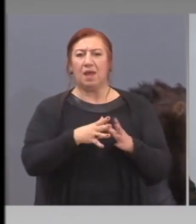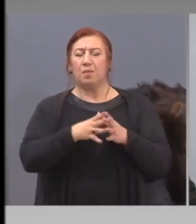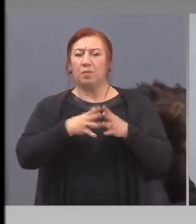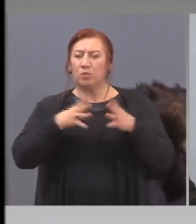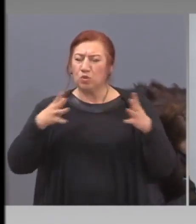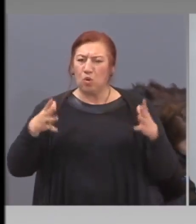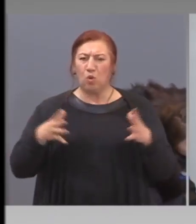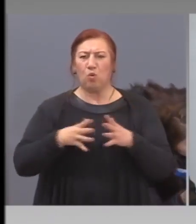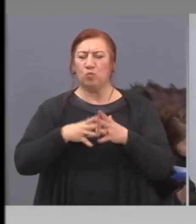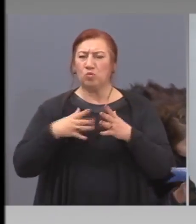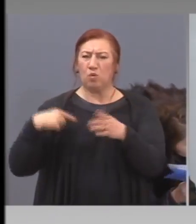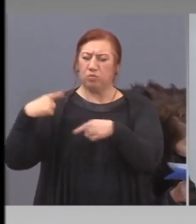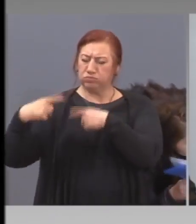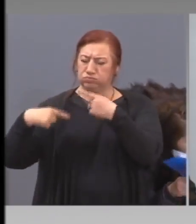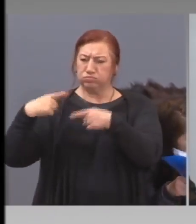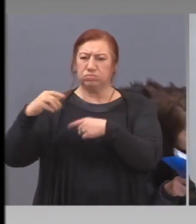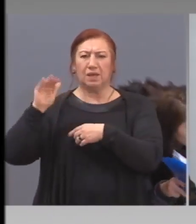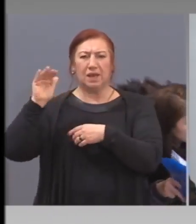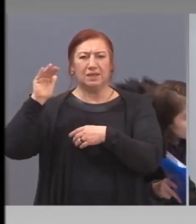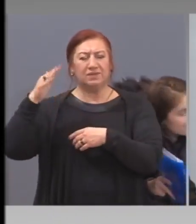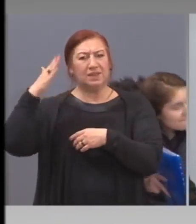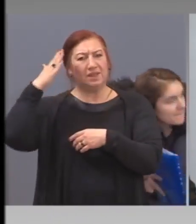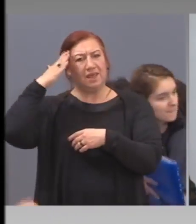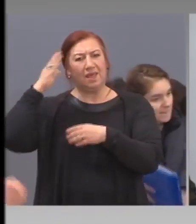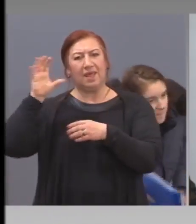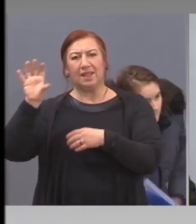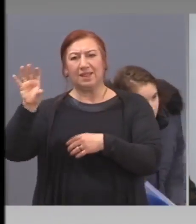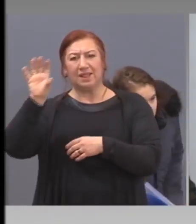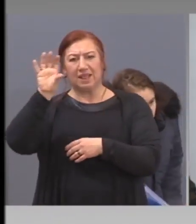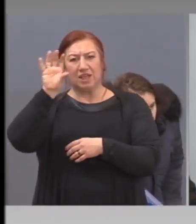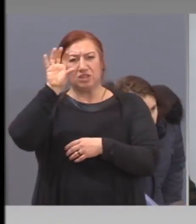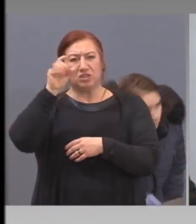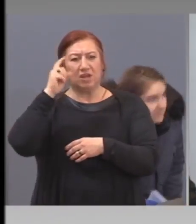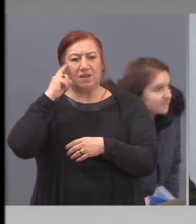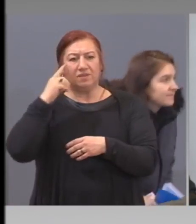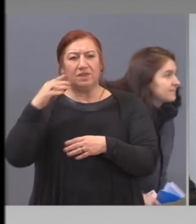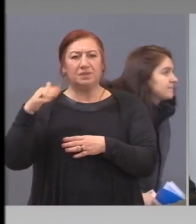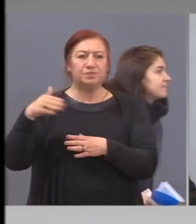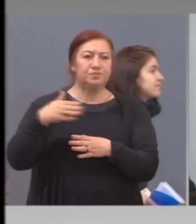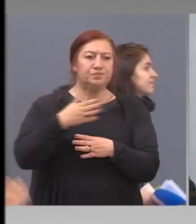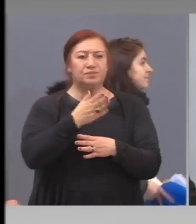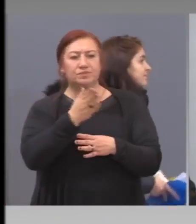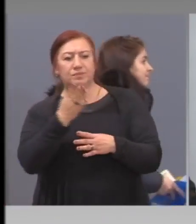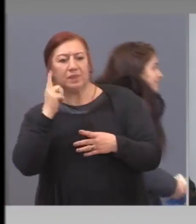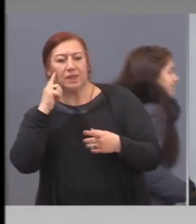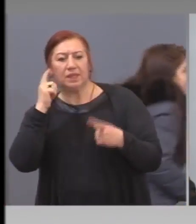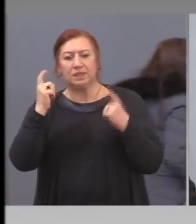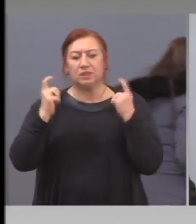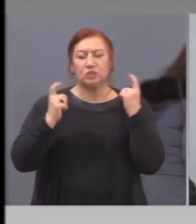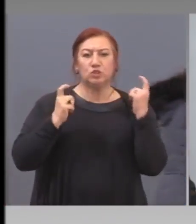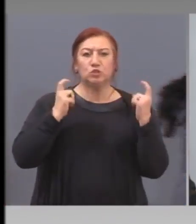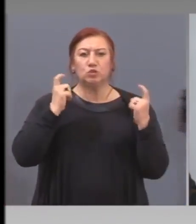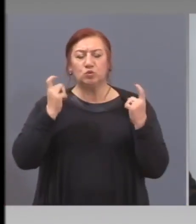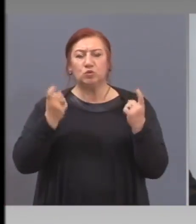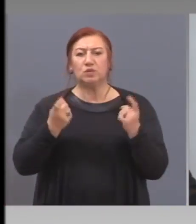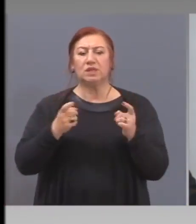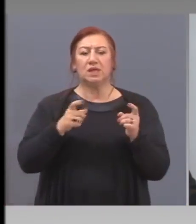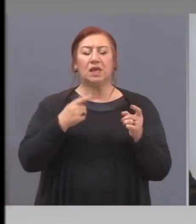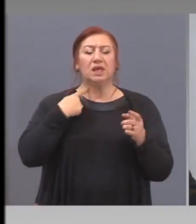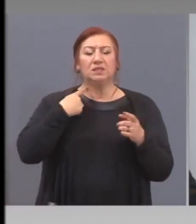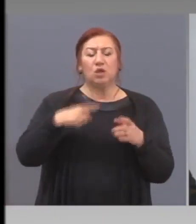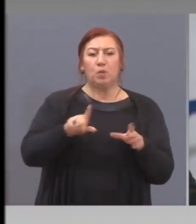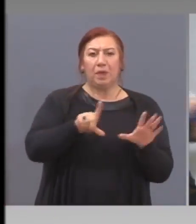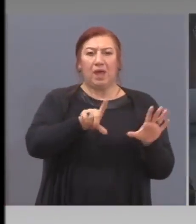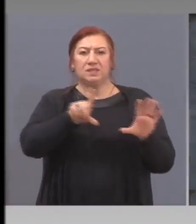-развити държави. се лутаха, като седмици наред загубиха